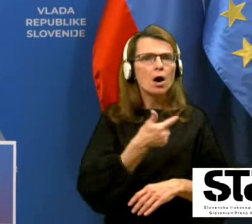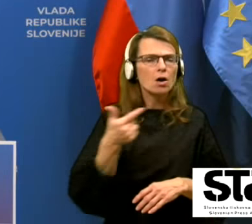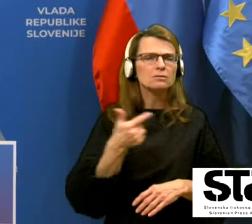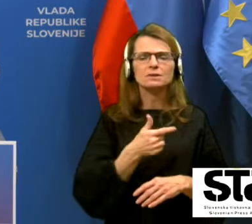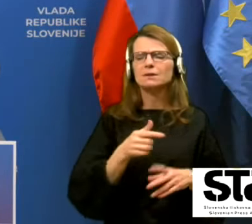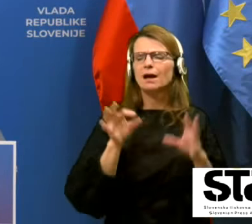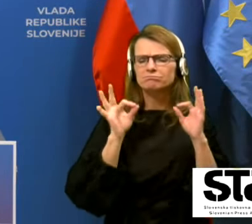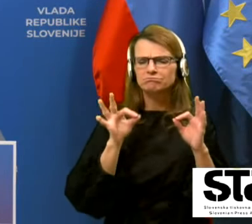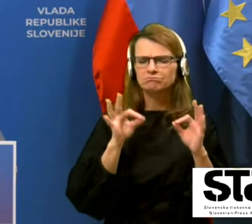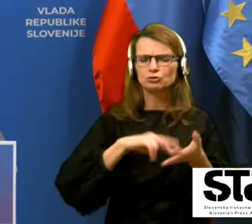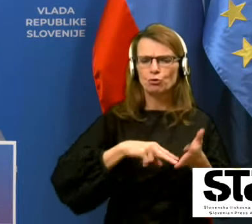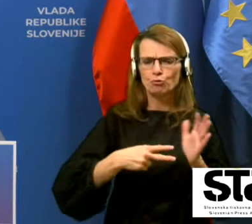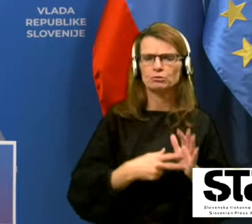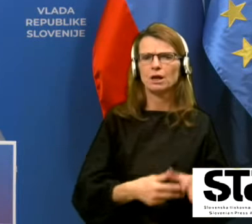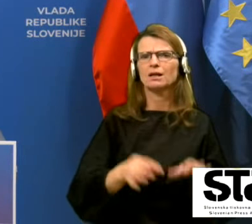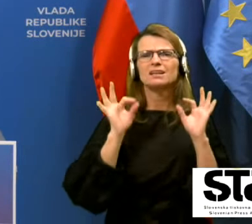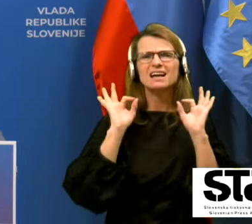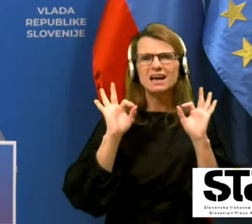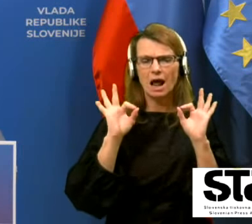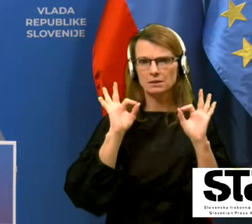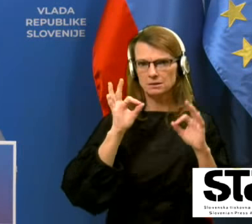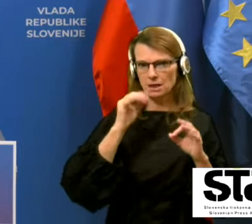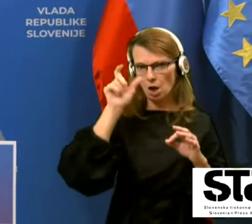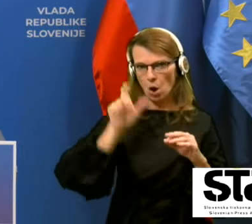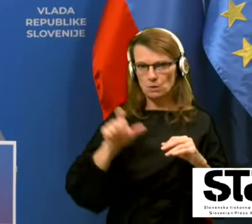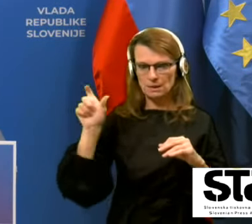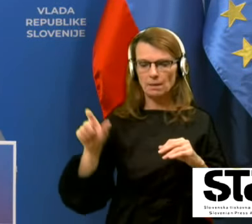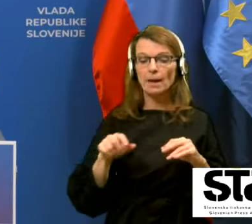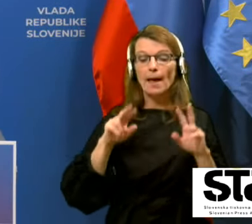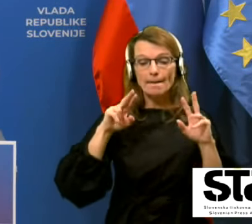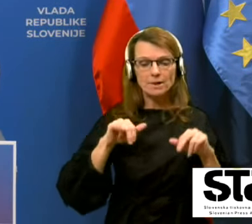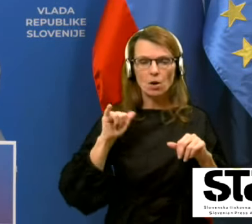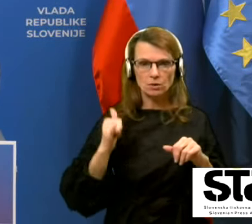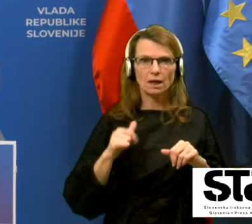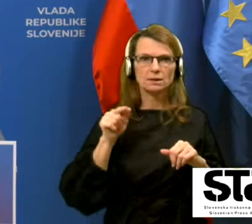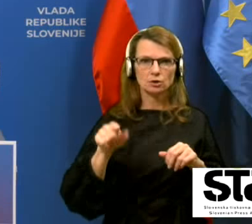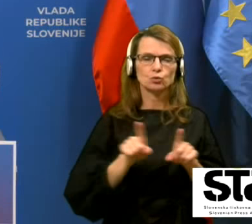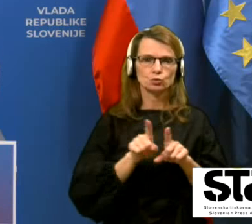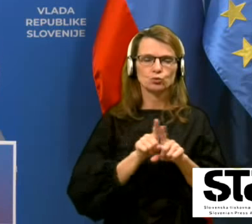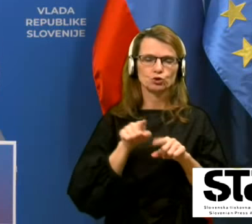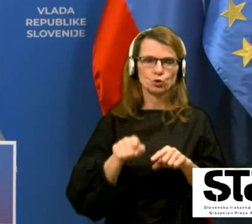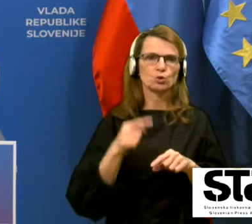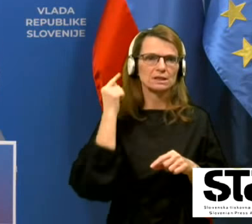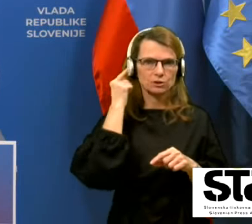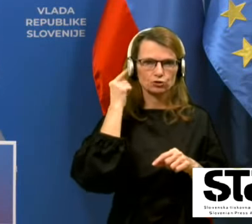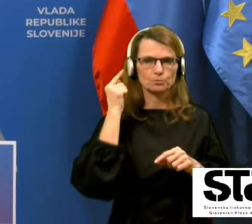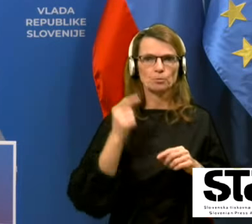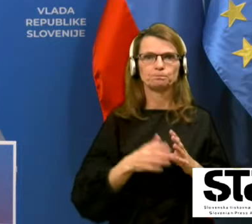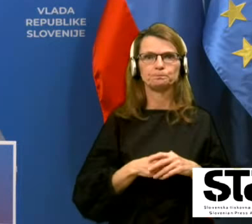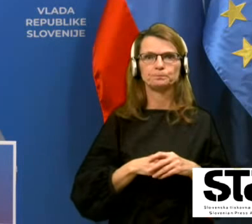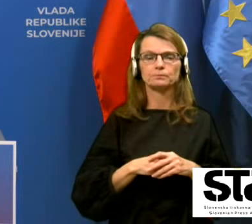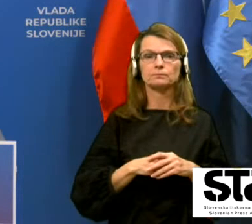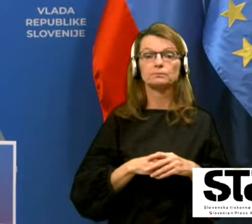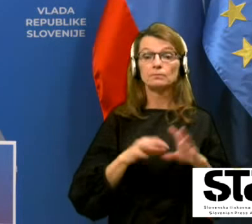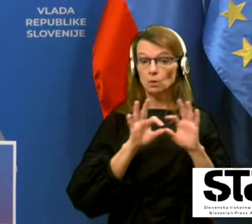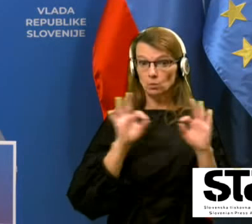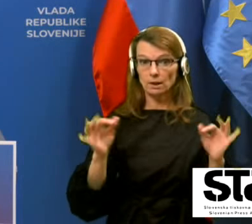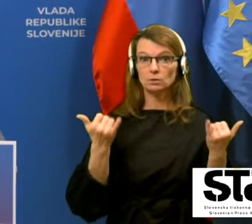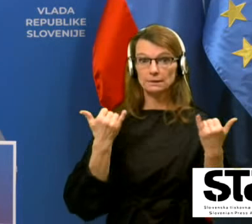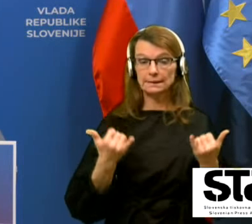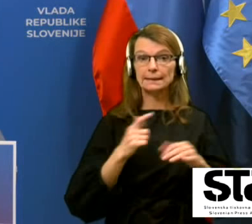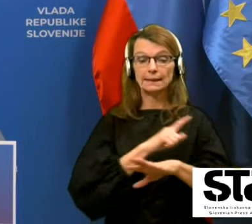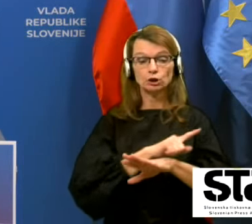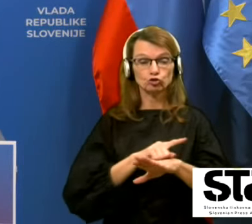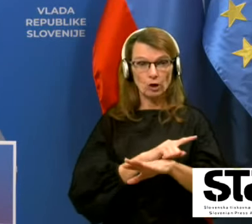osebe in je tudi prav, da se to sliši. V redu. Zdaj je pa čas, da